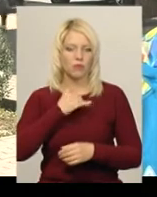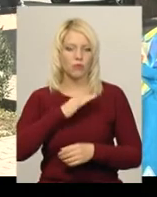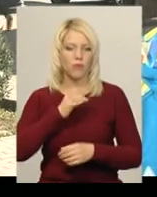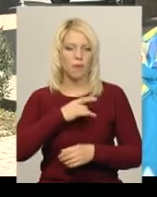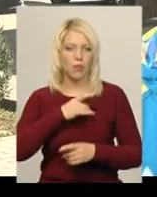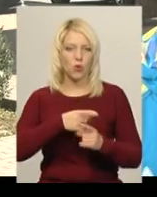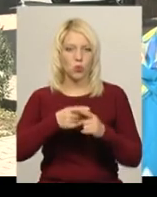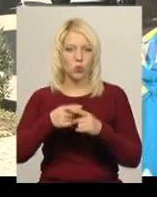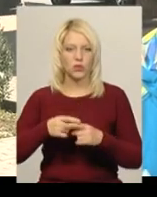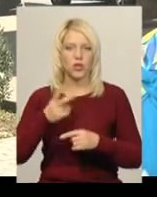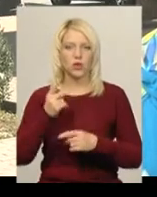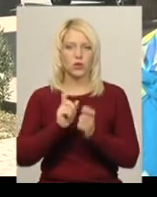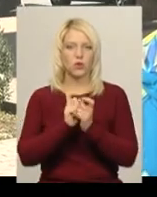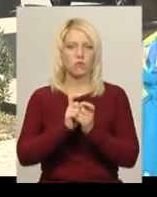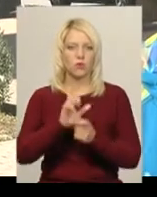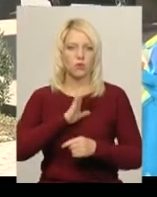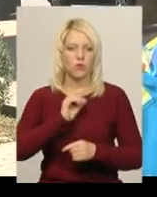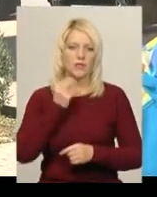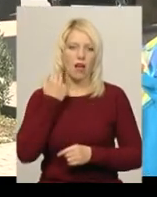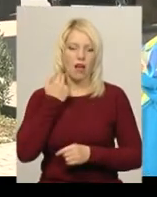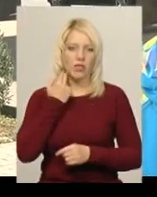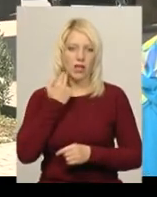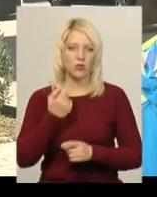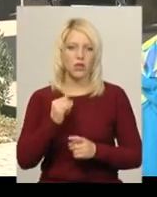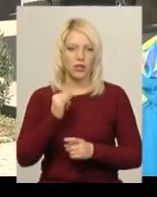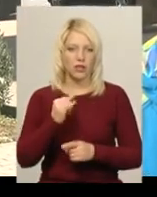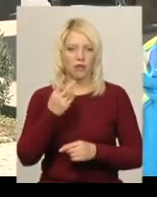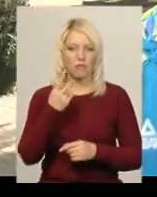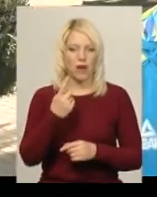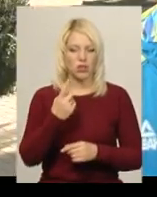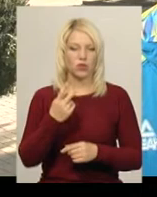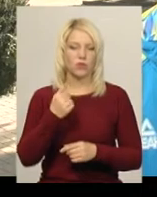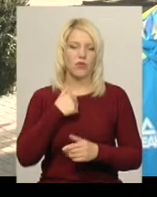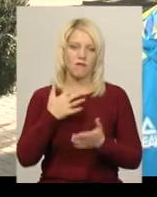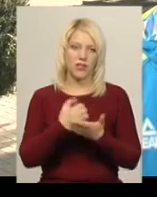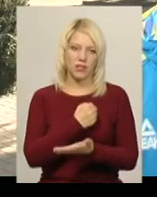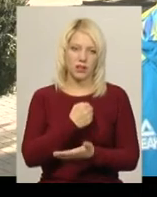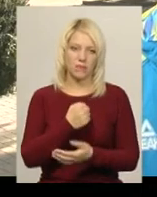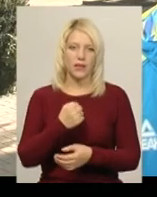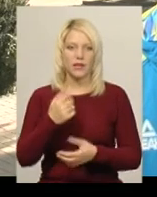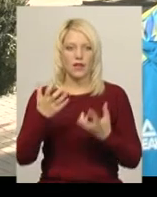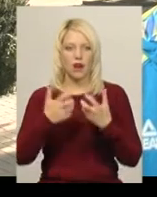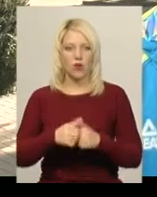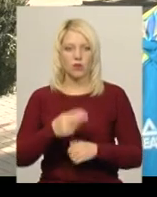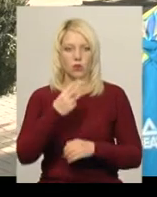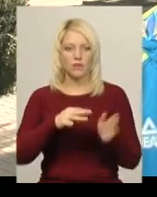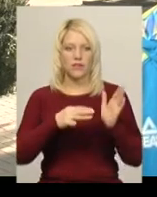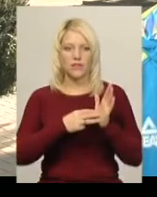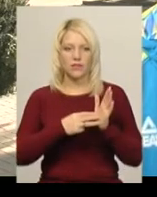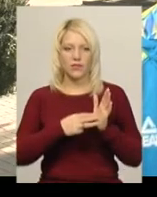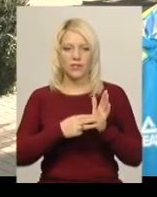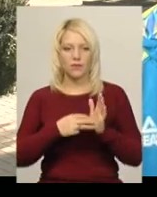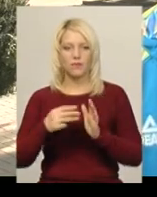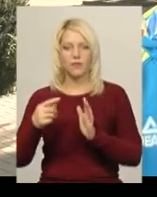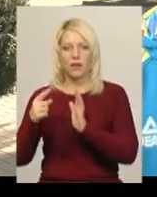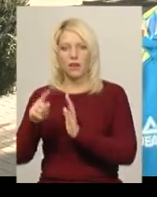другий бій був з Англії. І в першому вийграв з рахунком 28-8,